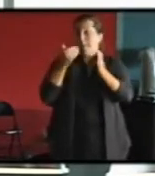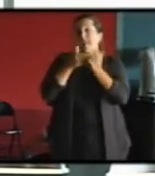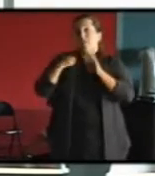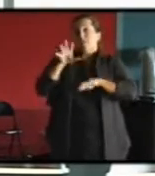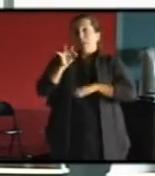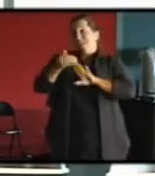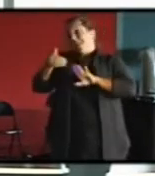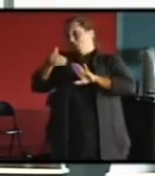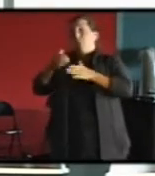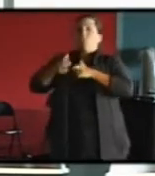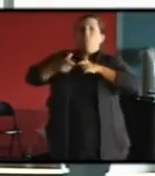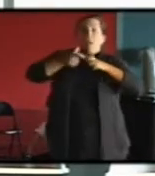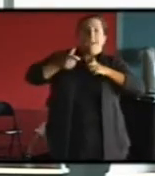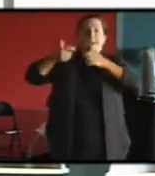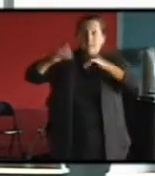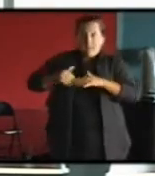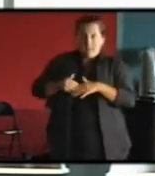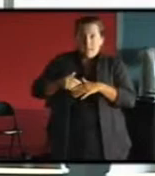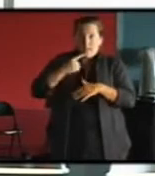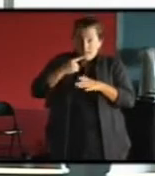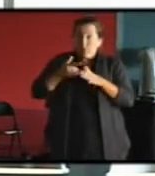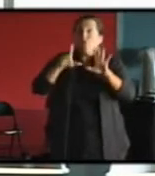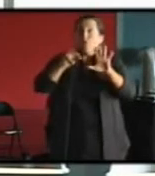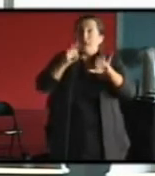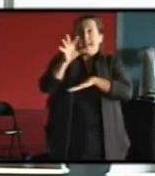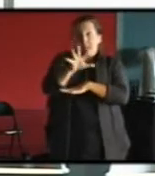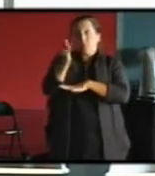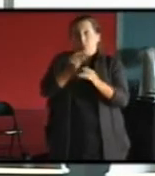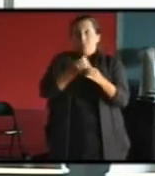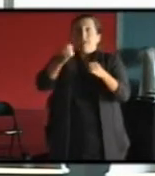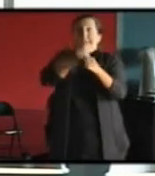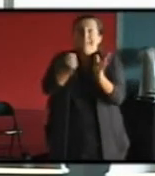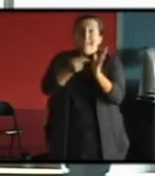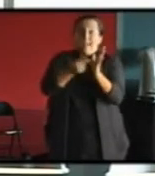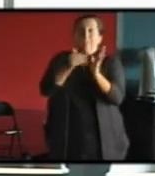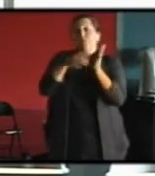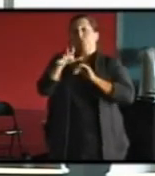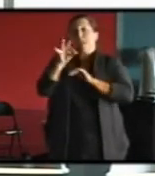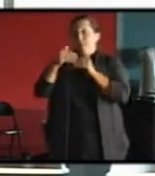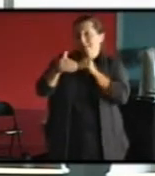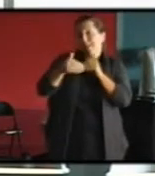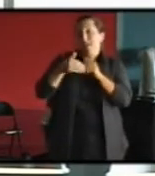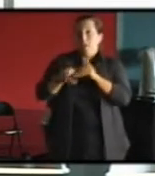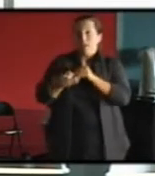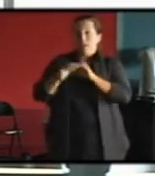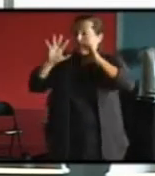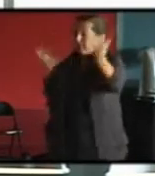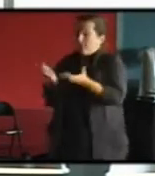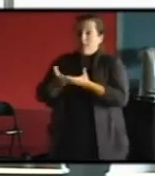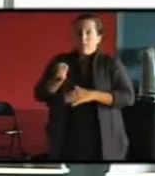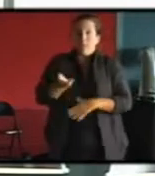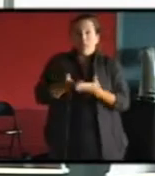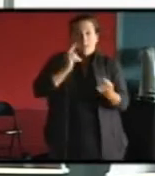1950 et plus de 75% avant 1980. Donc, on est sur un enjeu très